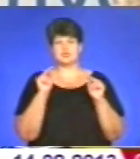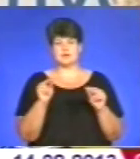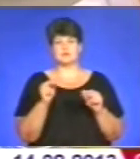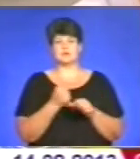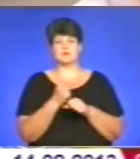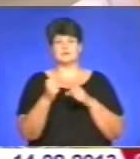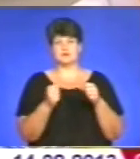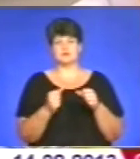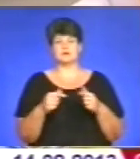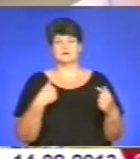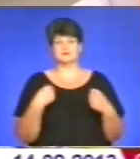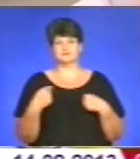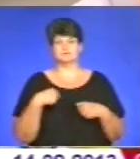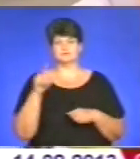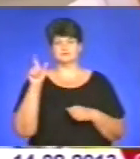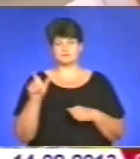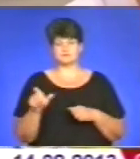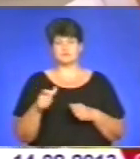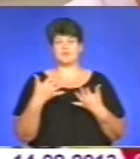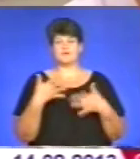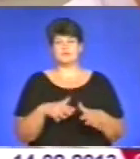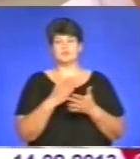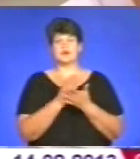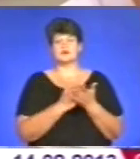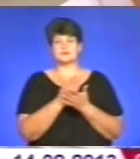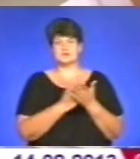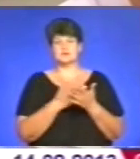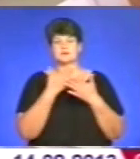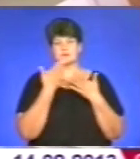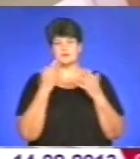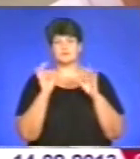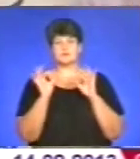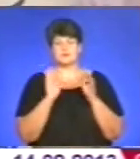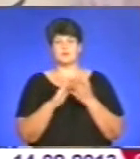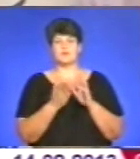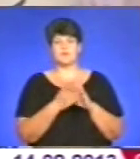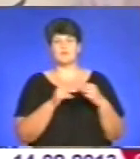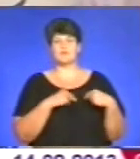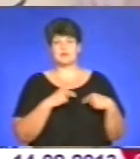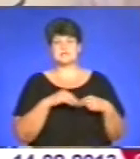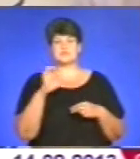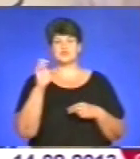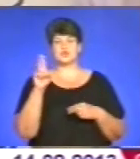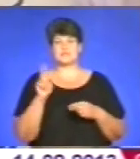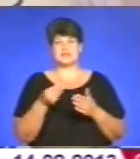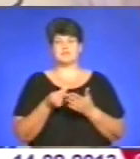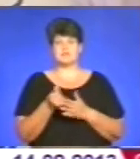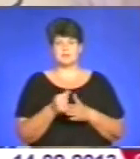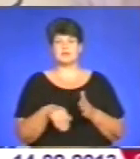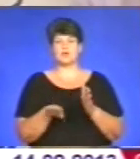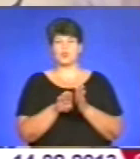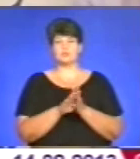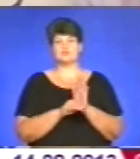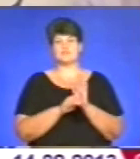працівник. Адже втрачає не лише стаж, але й право на належні умови праці, соціальні виплати, відпустку і високу